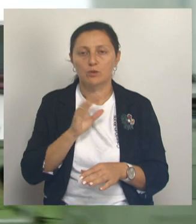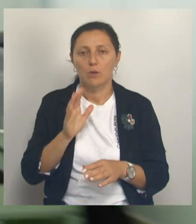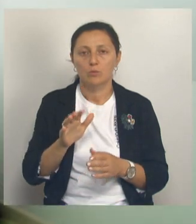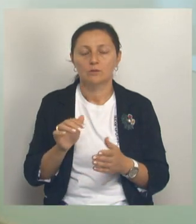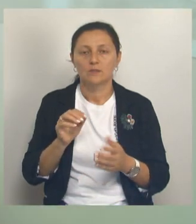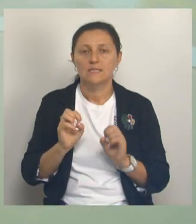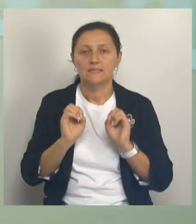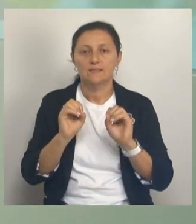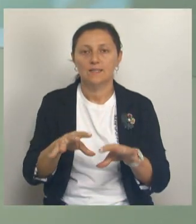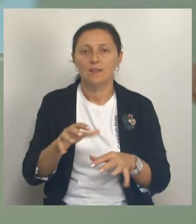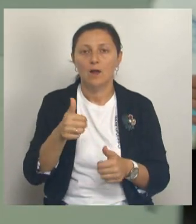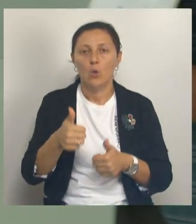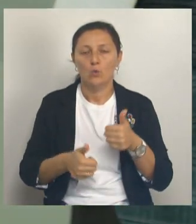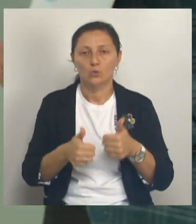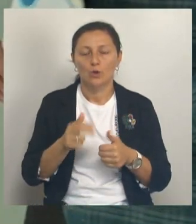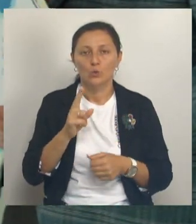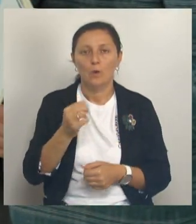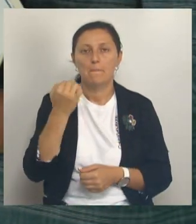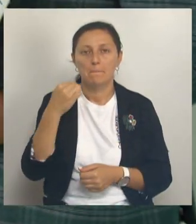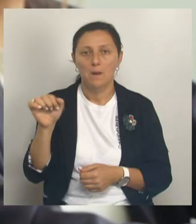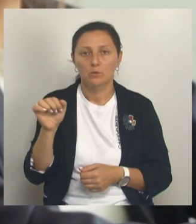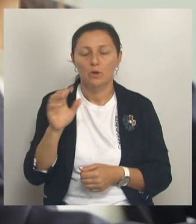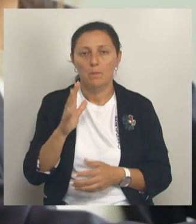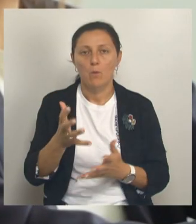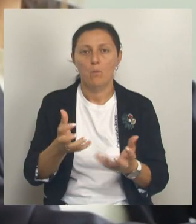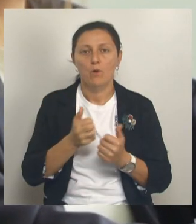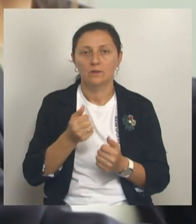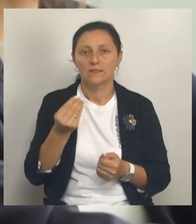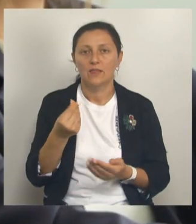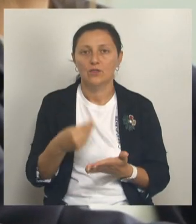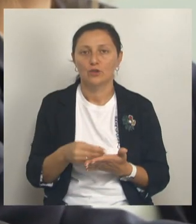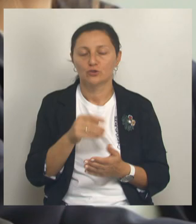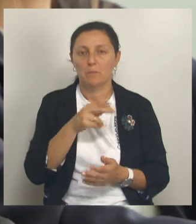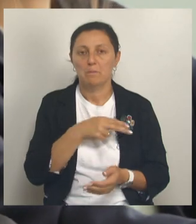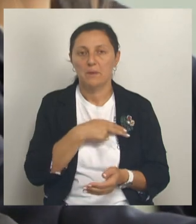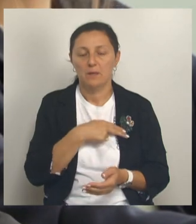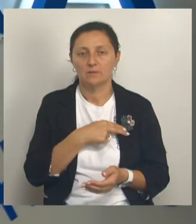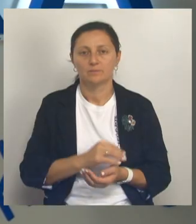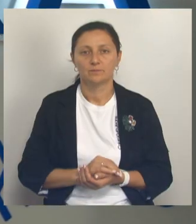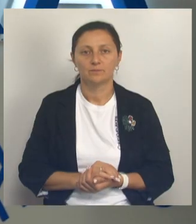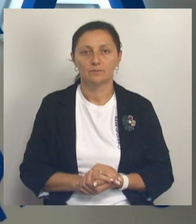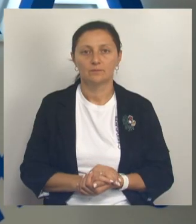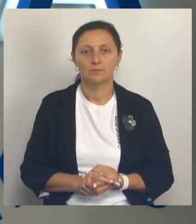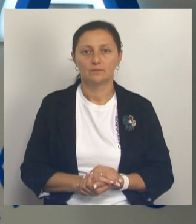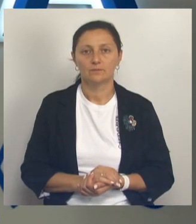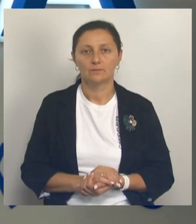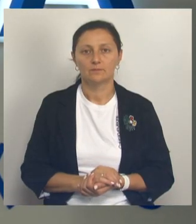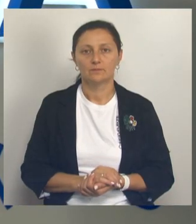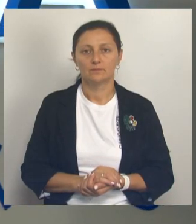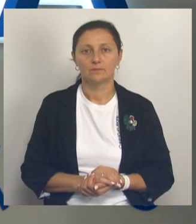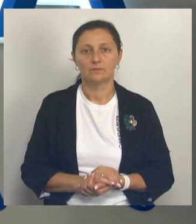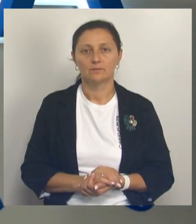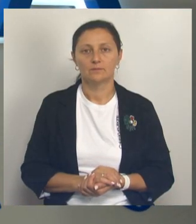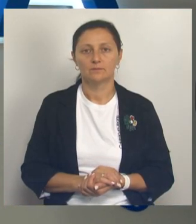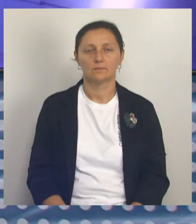которые сдадут по итогам конкурса. Победители и лауреаты получат денежное вознаграждение. Влад Калинин, Александр Сысоев. Такой день на